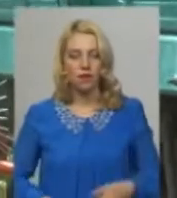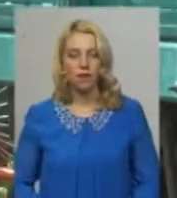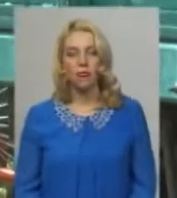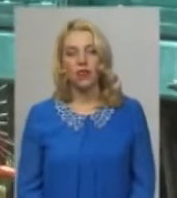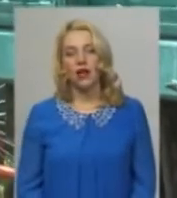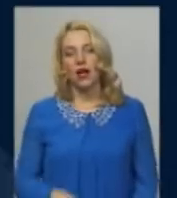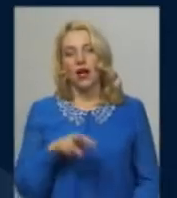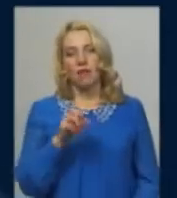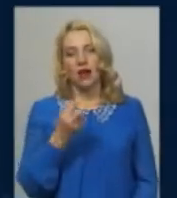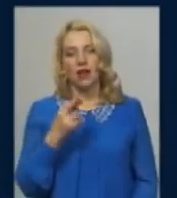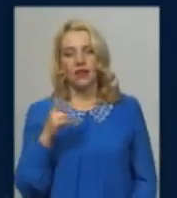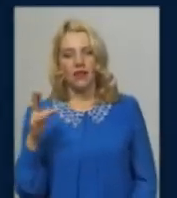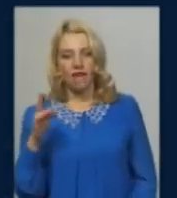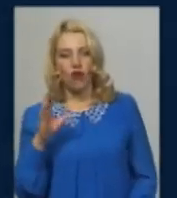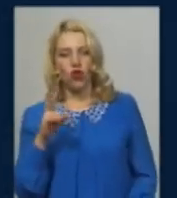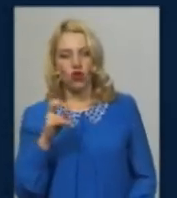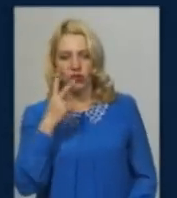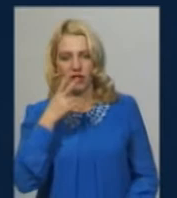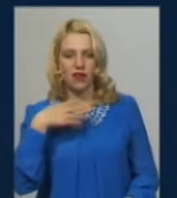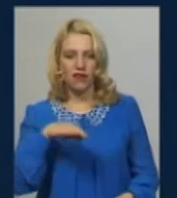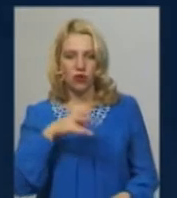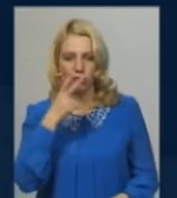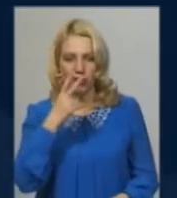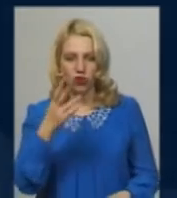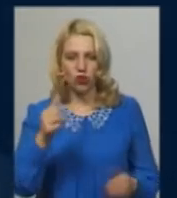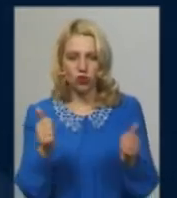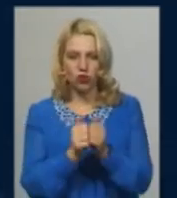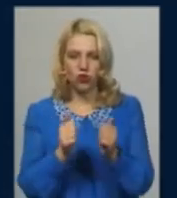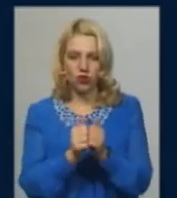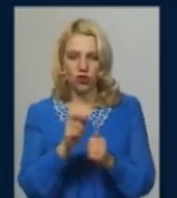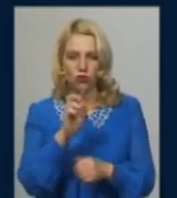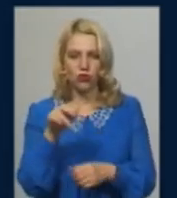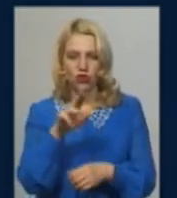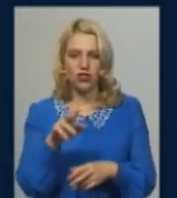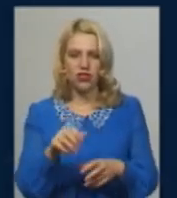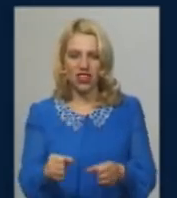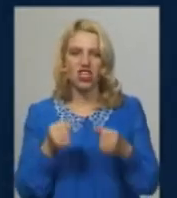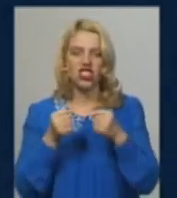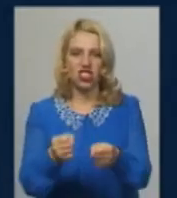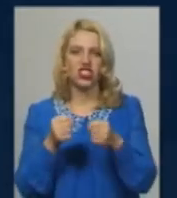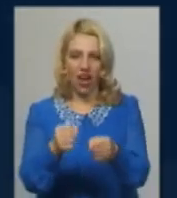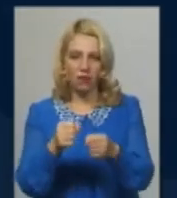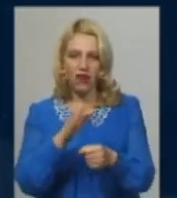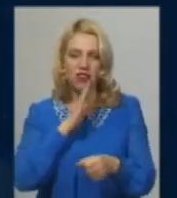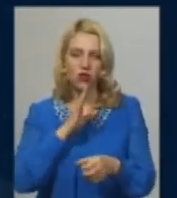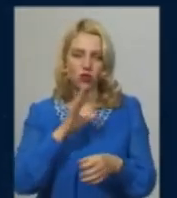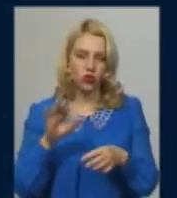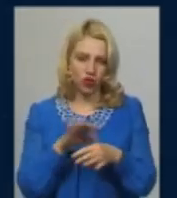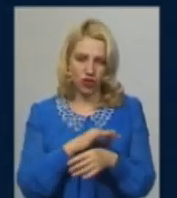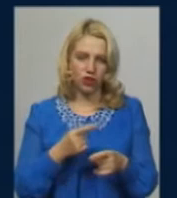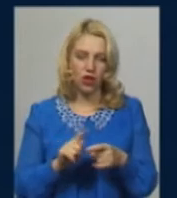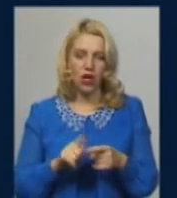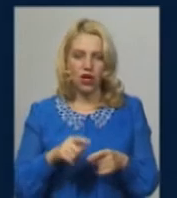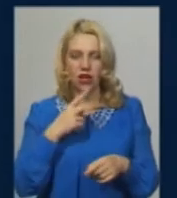Майя Волошина розповідає, на відео, яке ви бачите на екрані, її сусід Анатолій Бучинський. Він шарпає дружини, котрій інсульт. Говорить, що показувала це відео